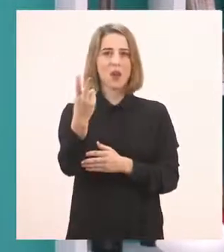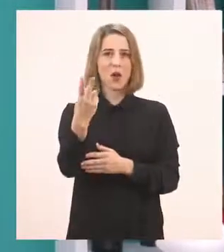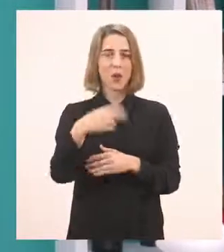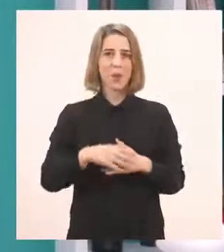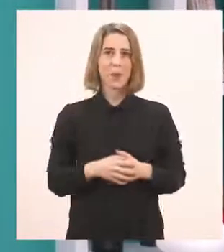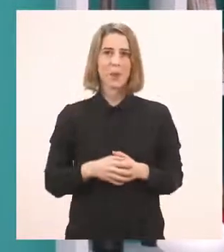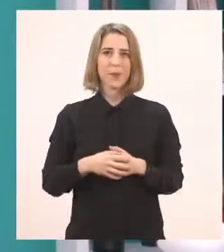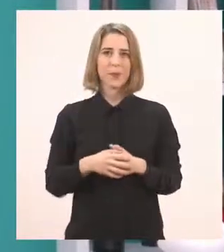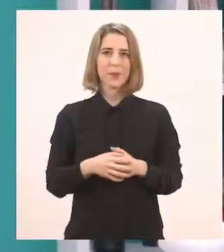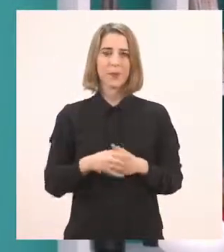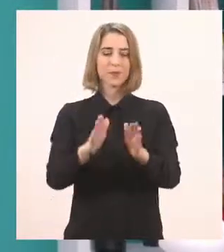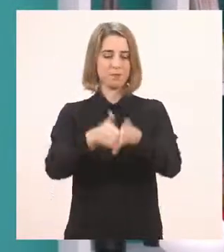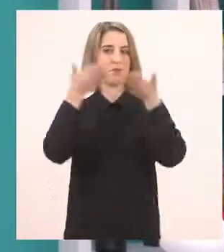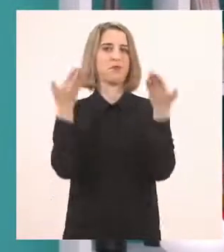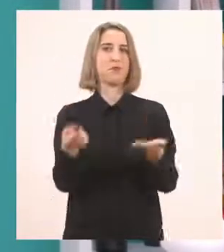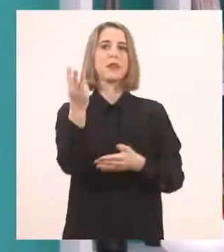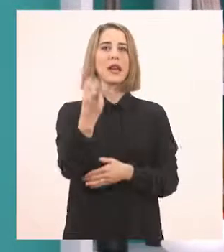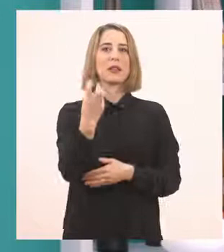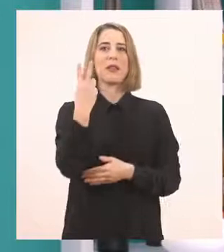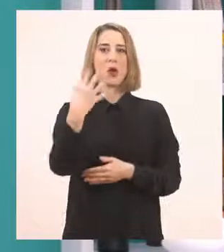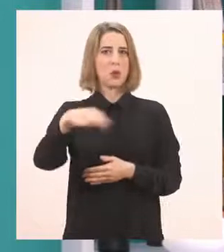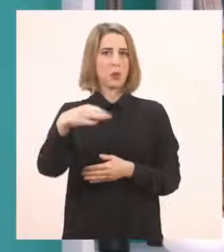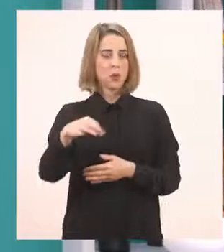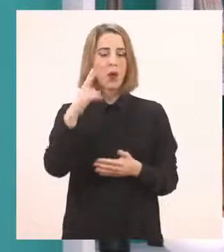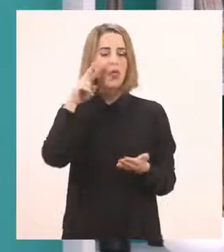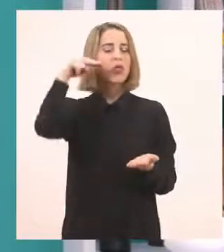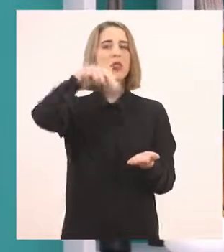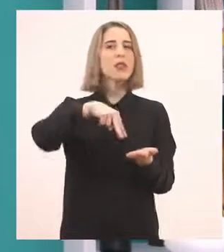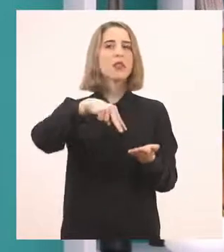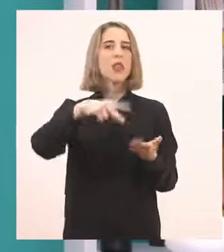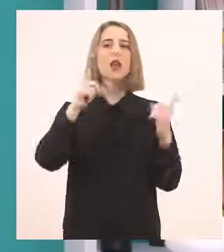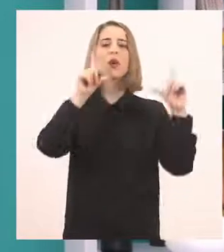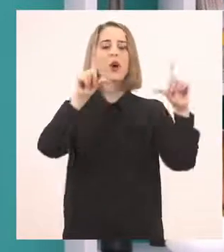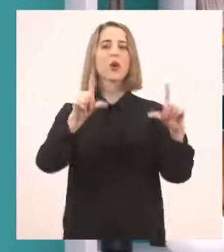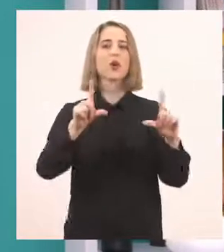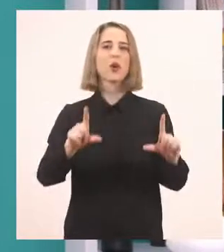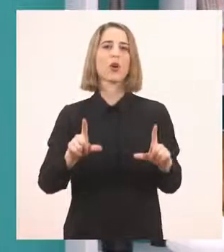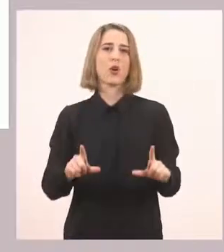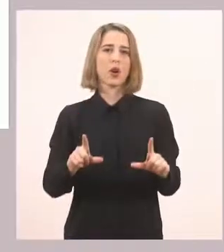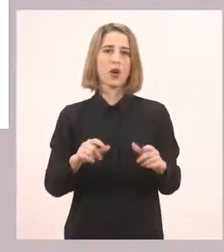Ανοίξτε λοιπόν στη σελίδα 32 και κοιτάξτε τι εικόνες έχει.